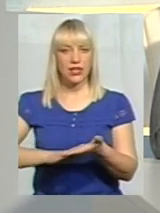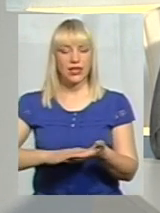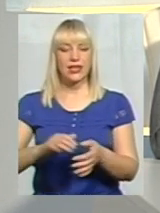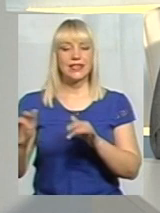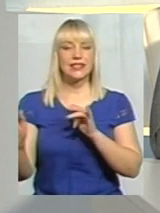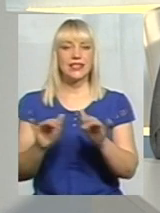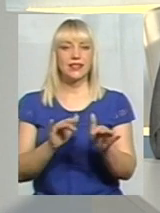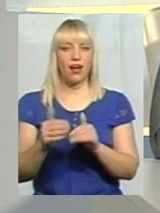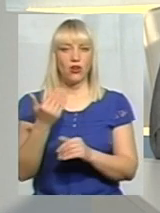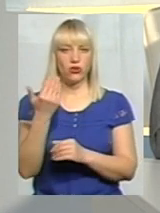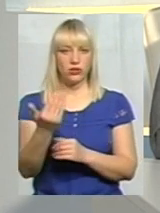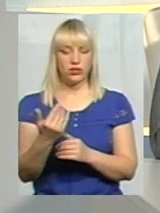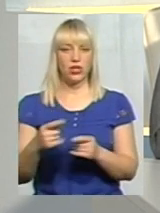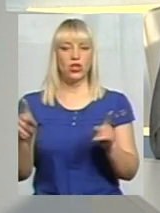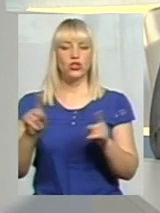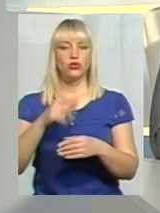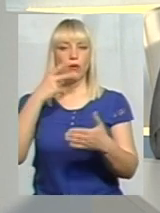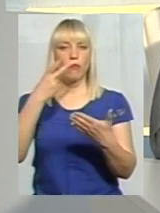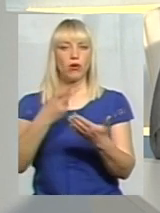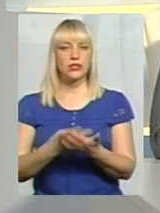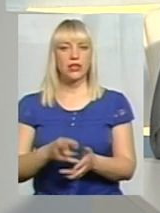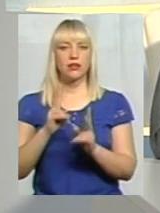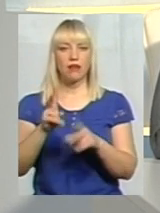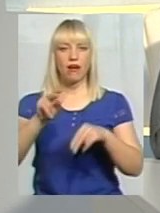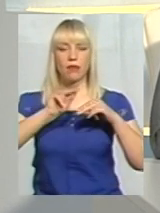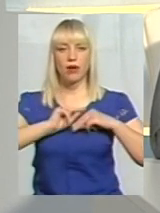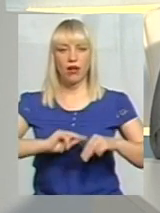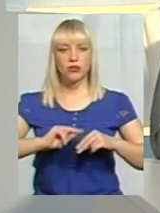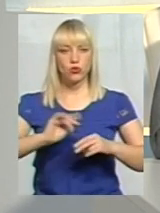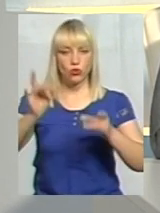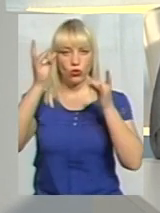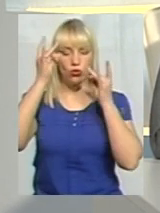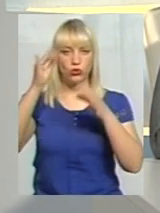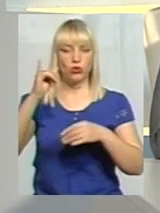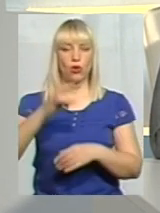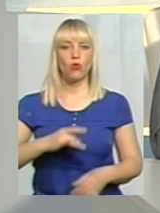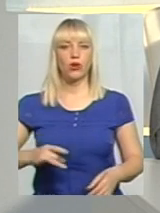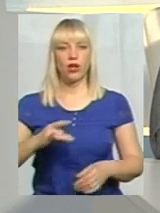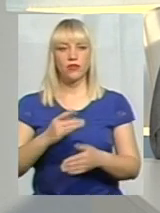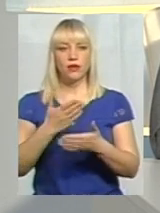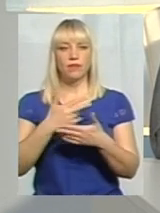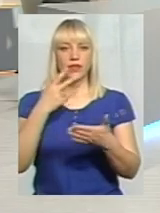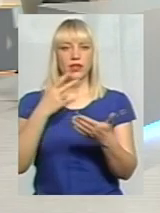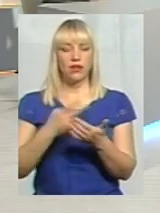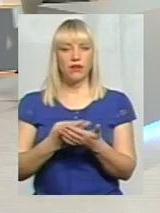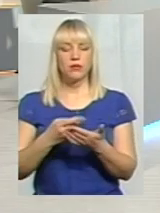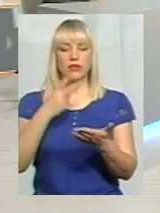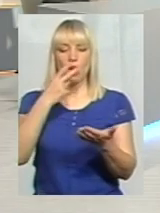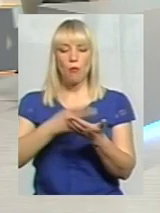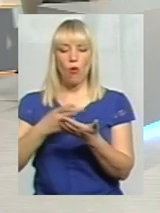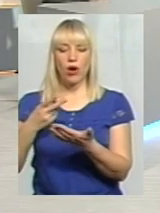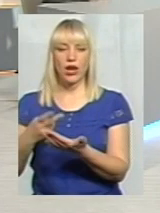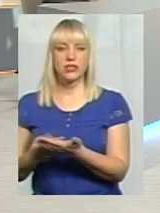діяльності. Для того, щоб показати, як працює культура в районі, то ми дивимося на показник, скільки кількість